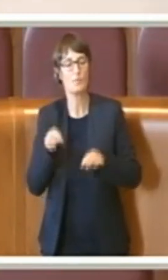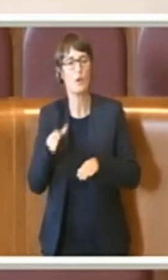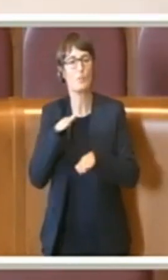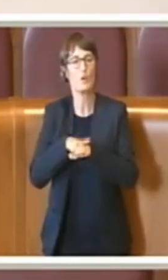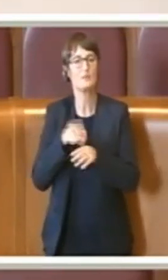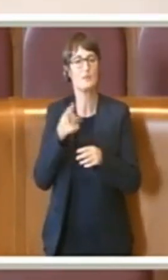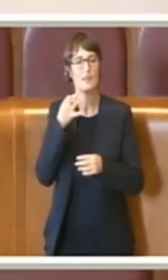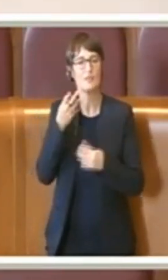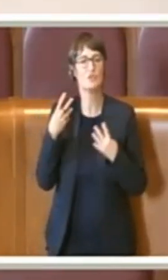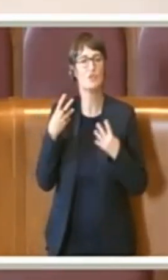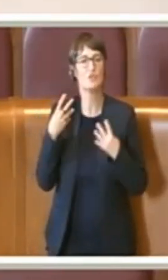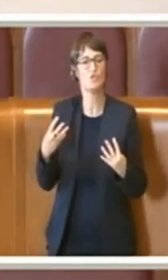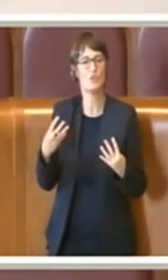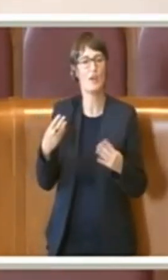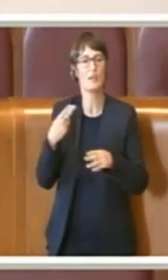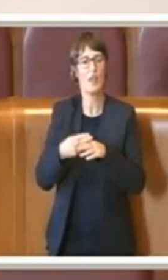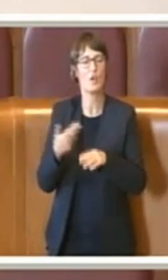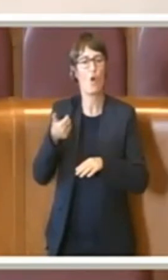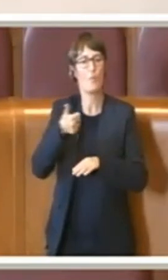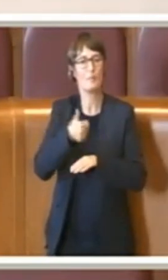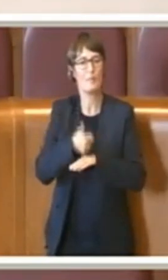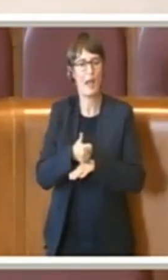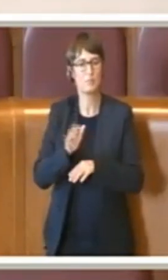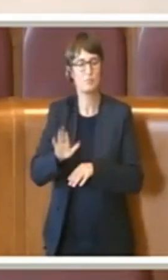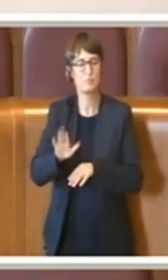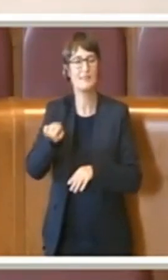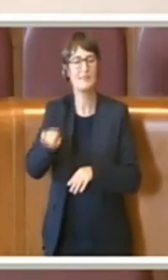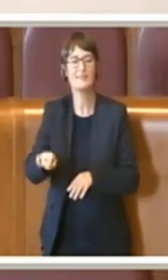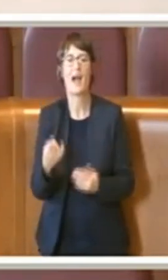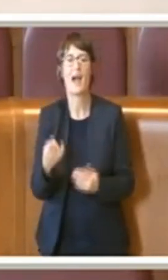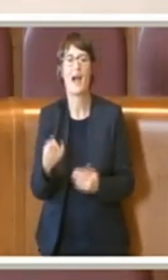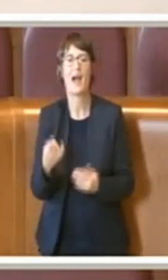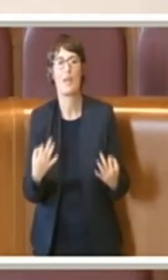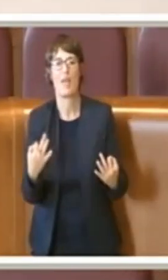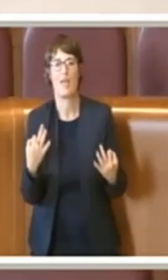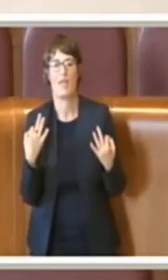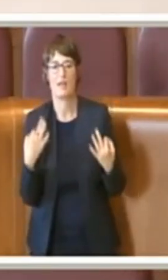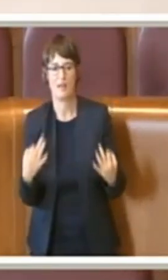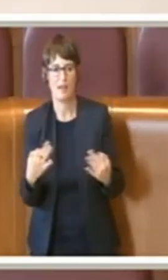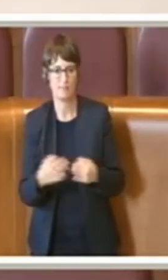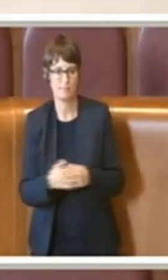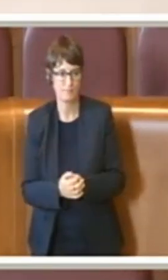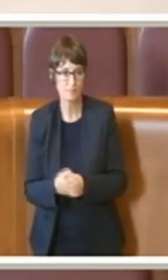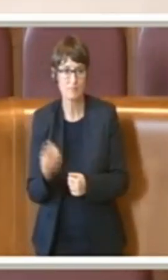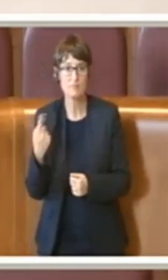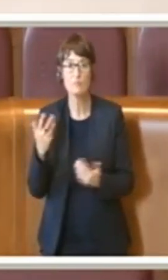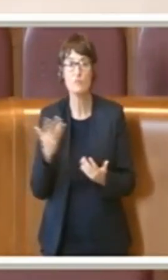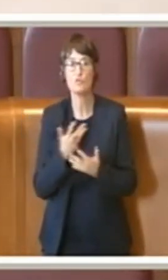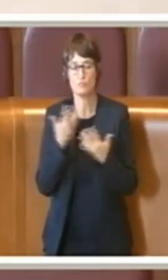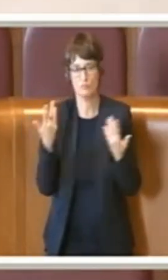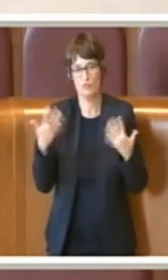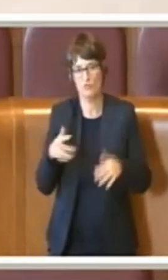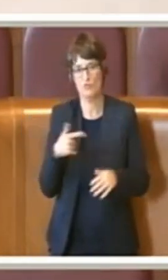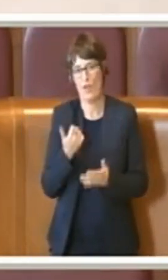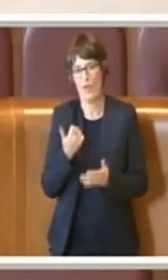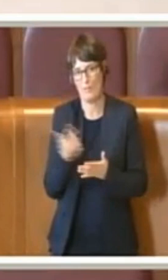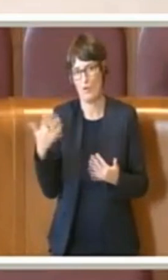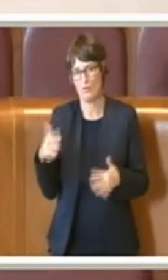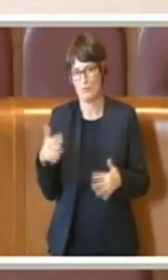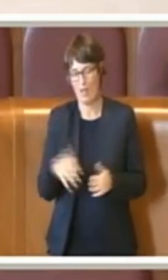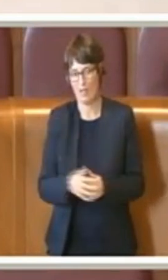Giardini di Roma Capitale è assolutamente corretto. Per cui già questo è una cosa importante.